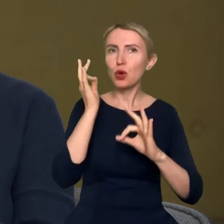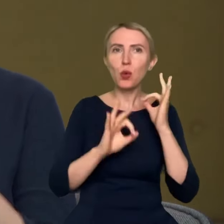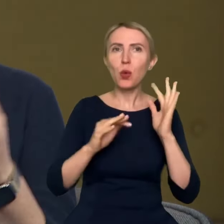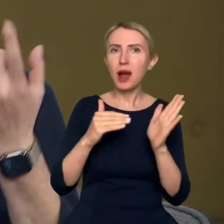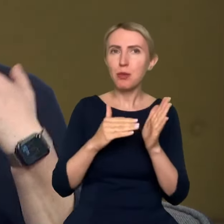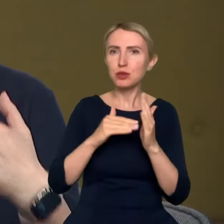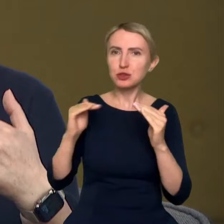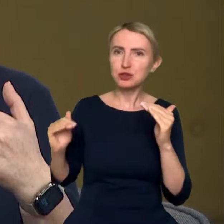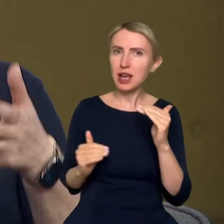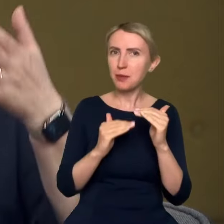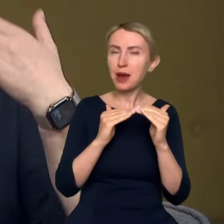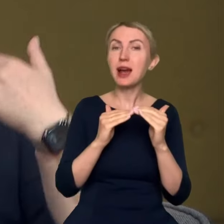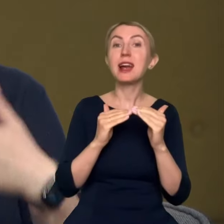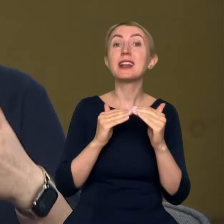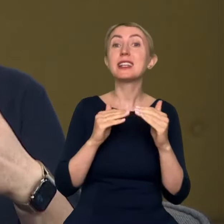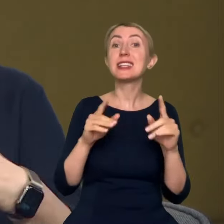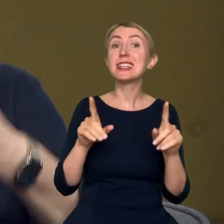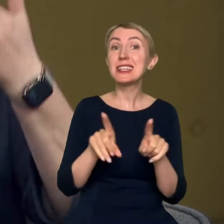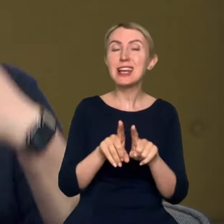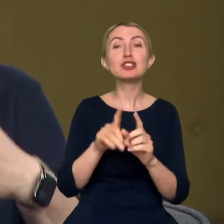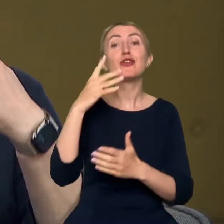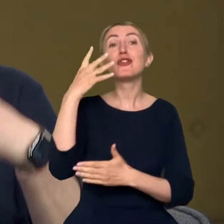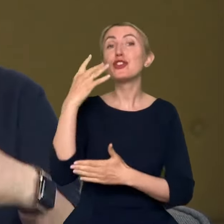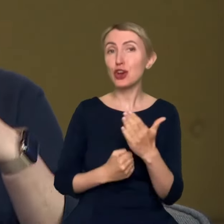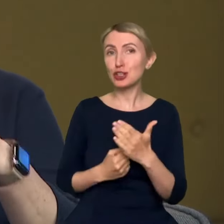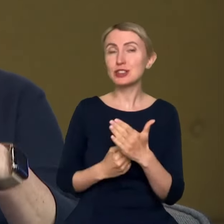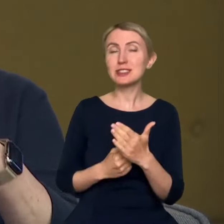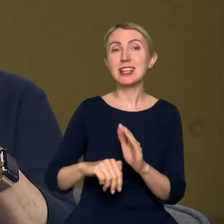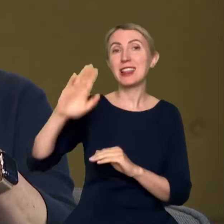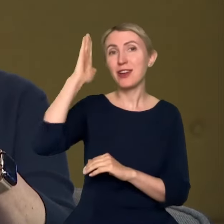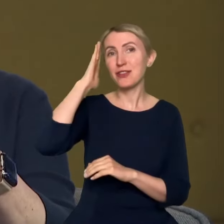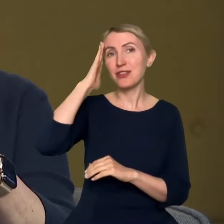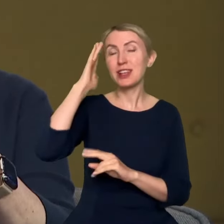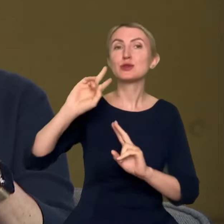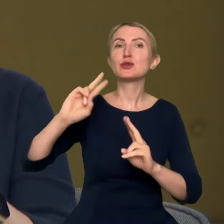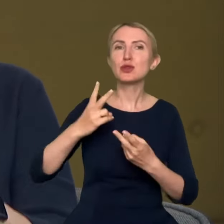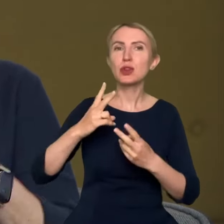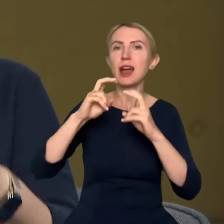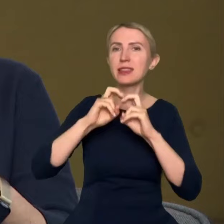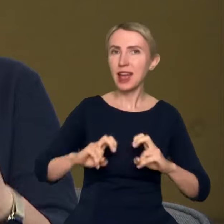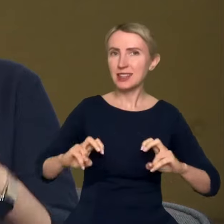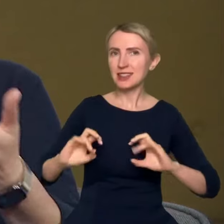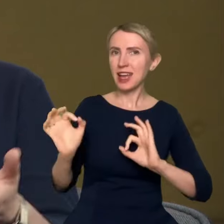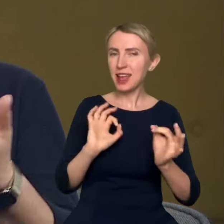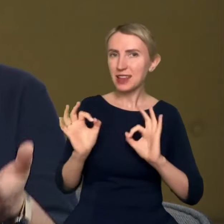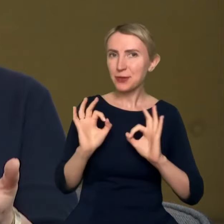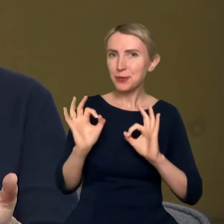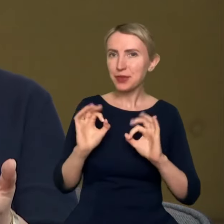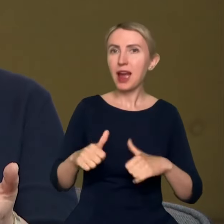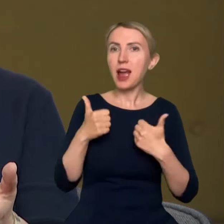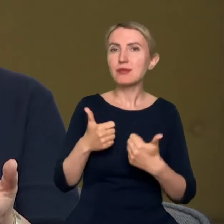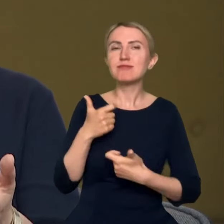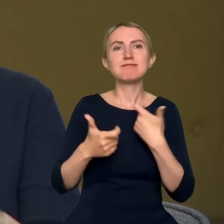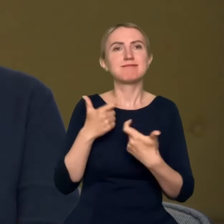i wręcz wykorzystania wiedzy płynącej z tej analityki danych do podjęcia odpowiednich